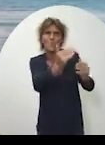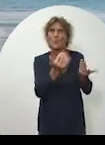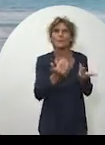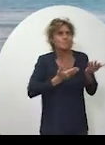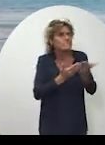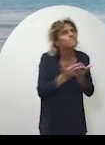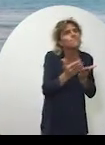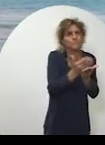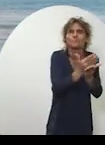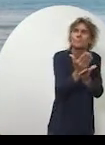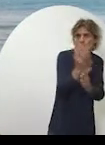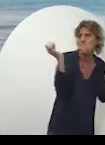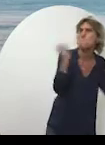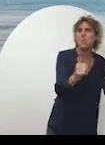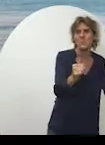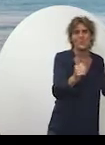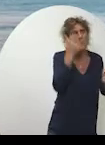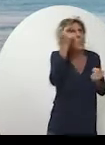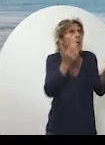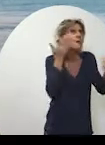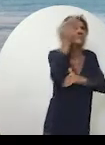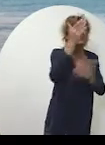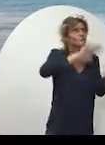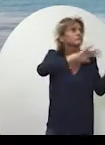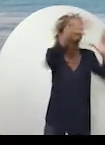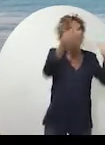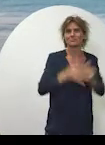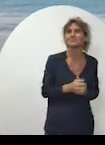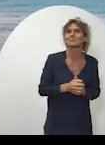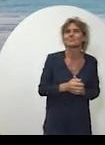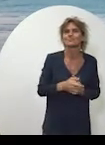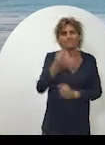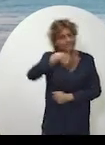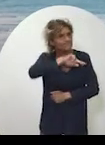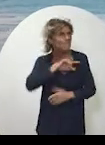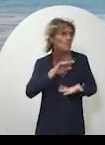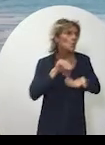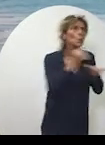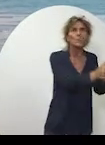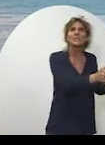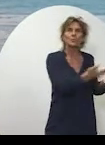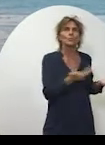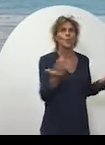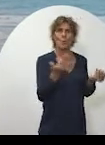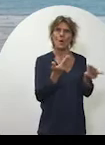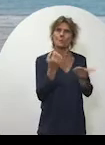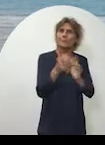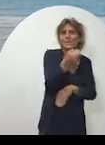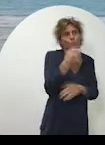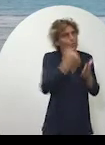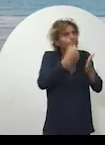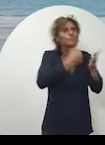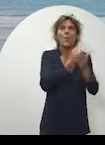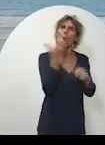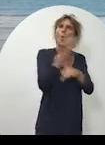à surmonter les défis du présent pour un futur plus audacieux. Nous poursuivons notre accompagnement dans la lutte contre la